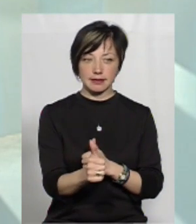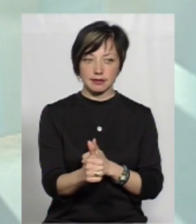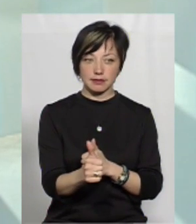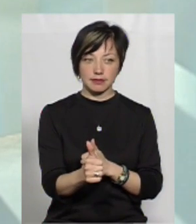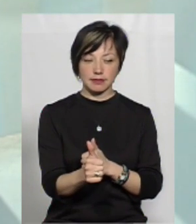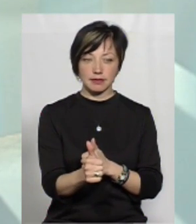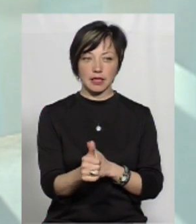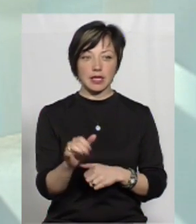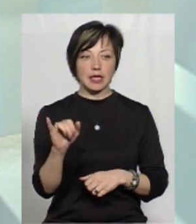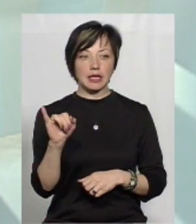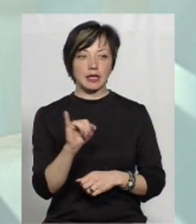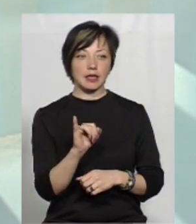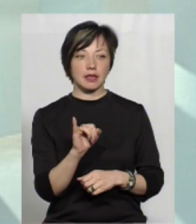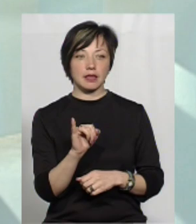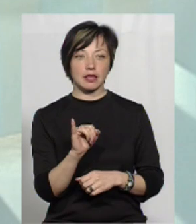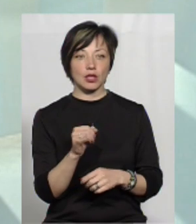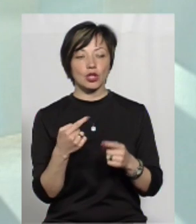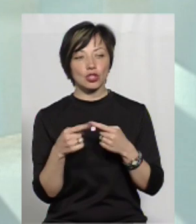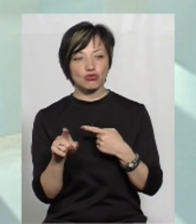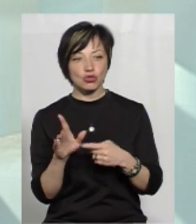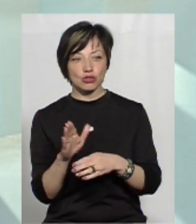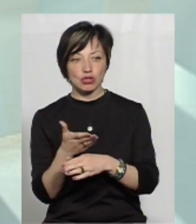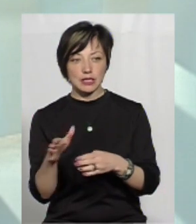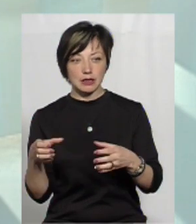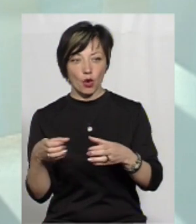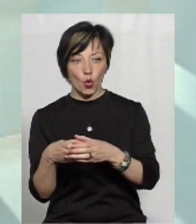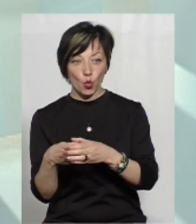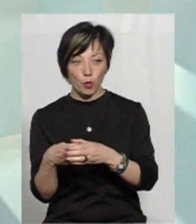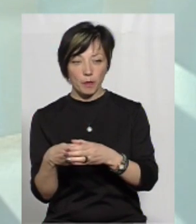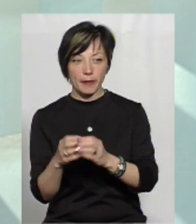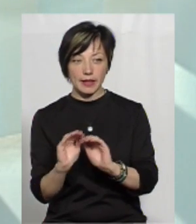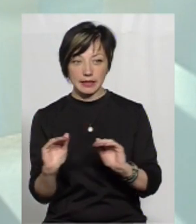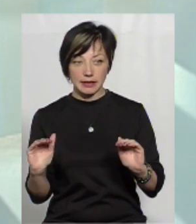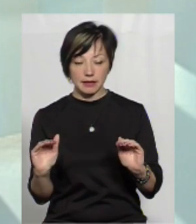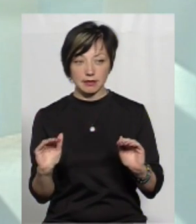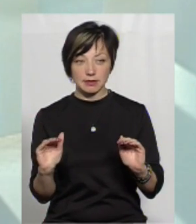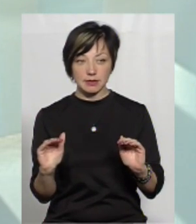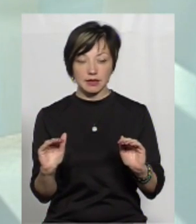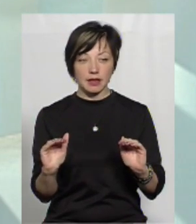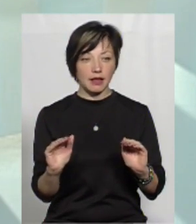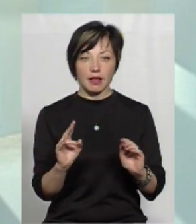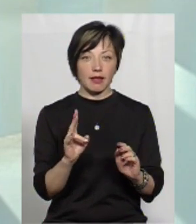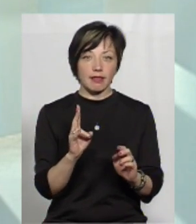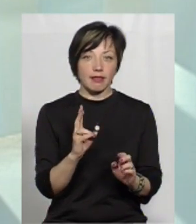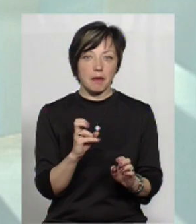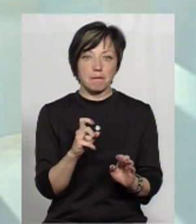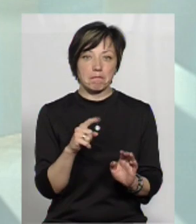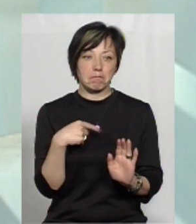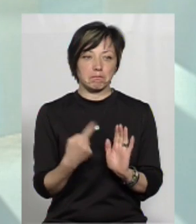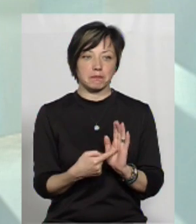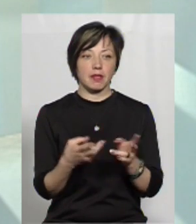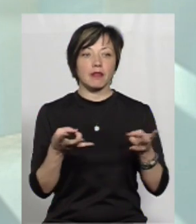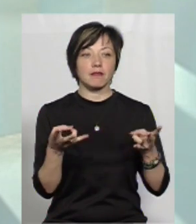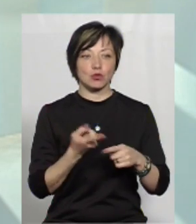неформальний і інша частина дітей, підлітків не задаються питанням,